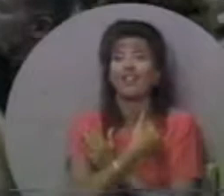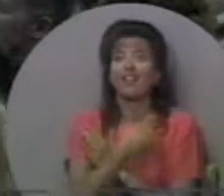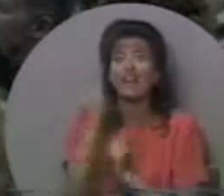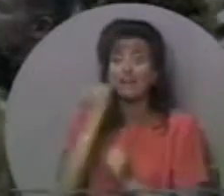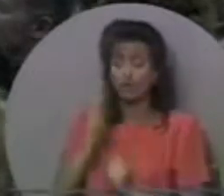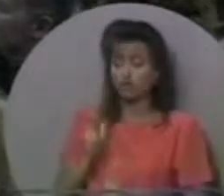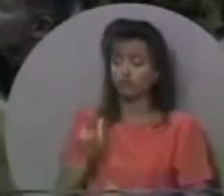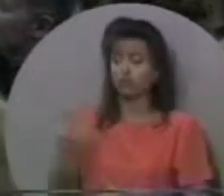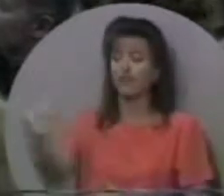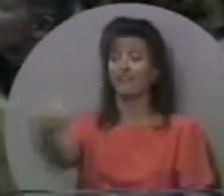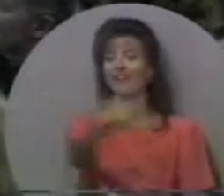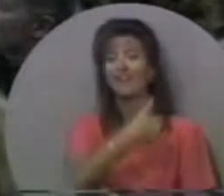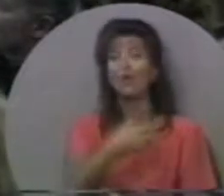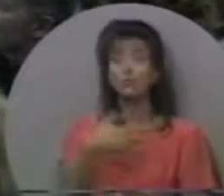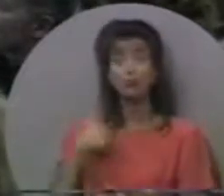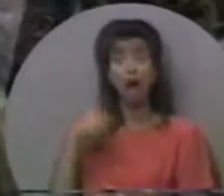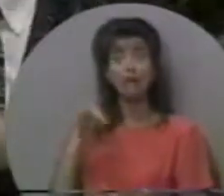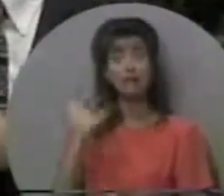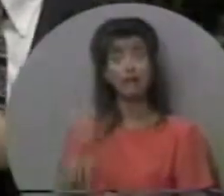моєму, і потім вернулася.